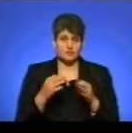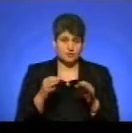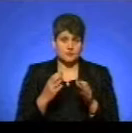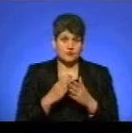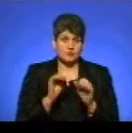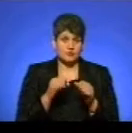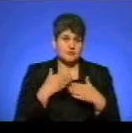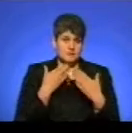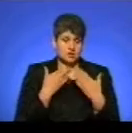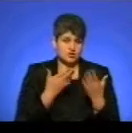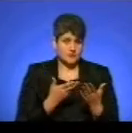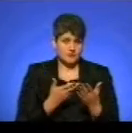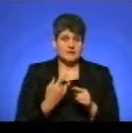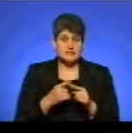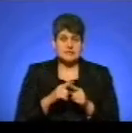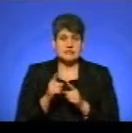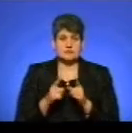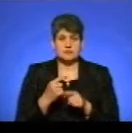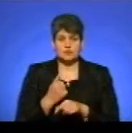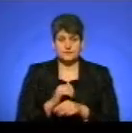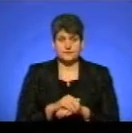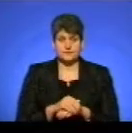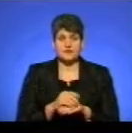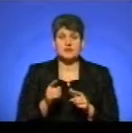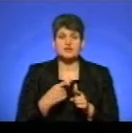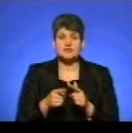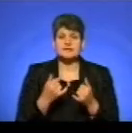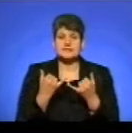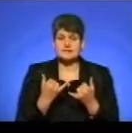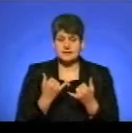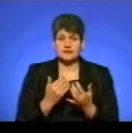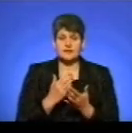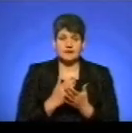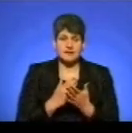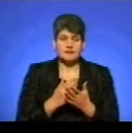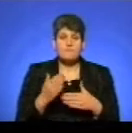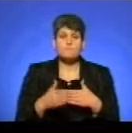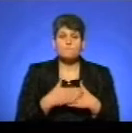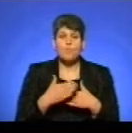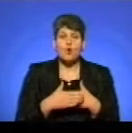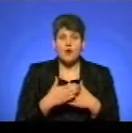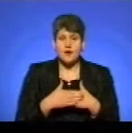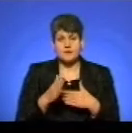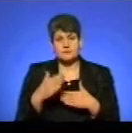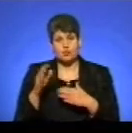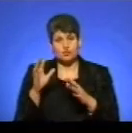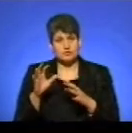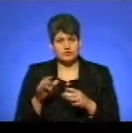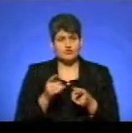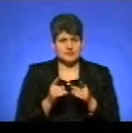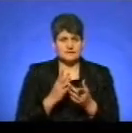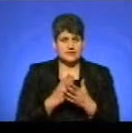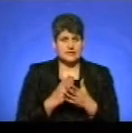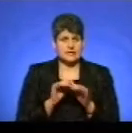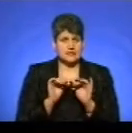можна перечитати. Тобто, це такі зміни основні. Чи зараз наявні покарання з боку закону, чи воно справді є